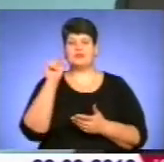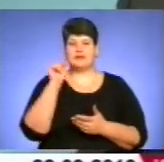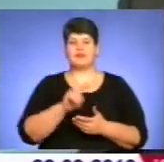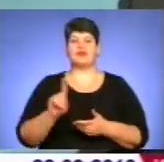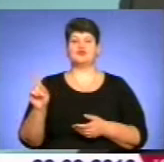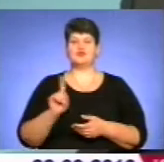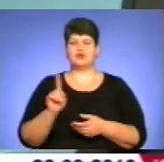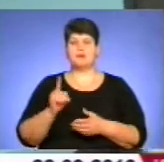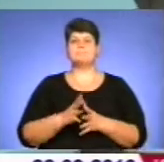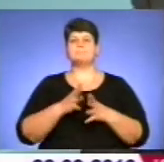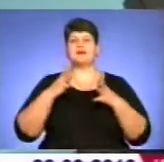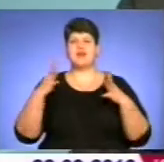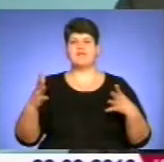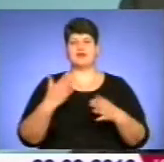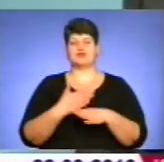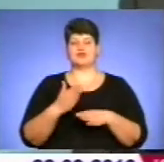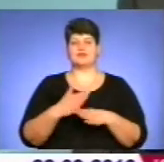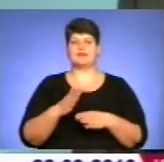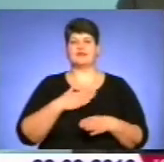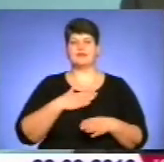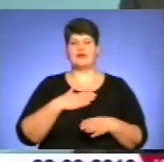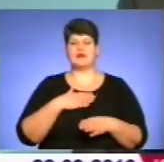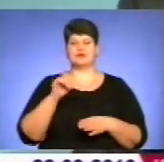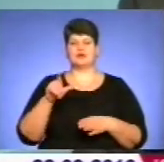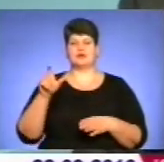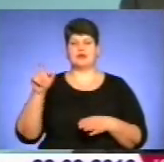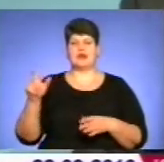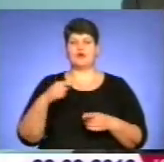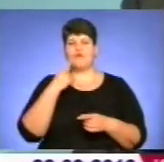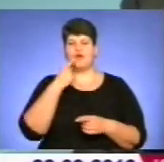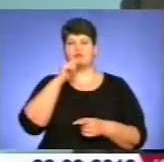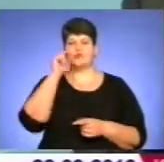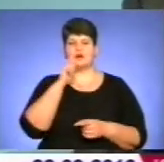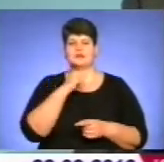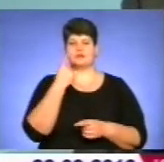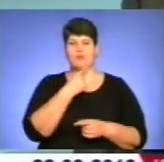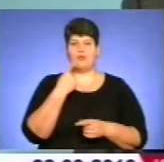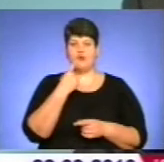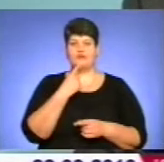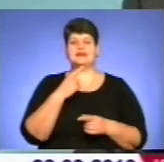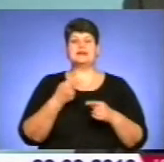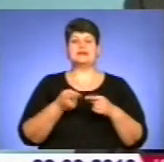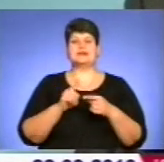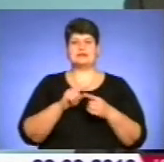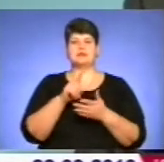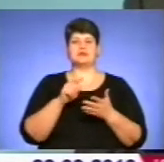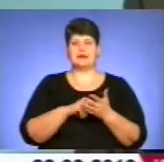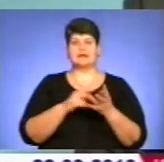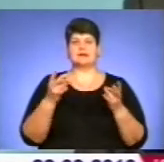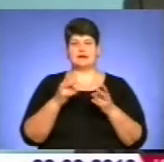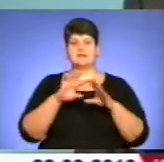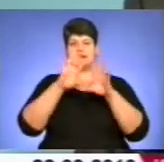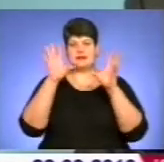переважна частина нас, мешканців, розмовляють українською, все-рівно дане питання повинне виносити на